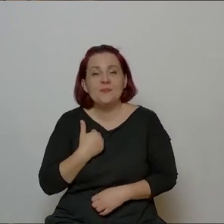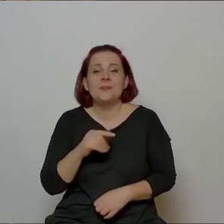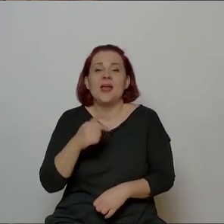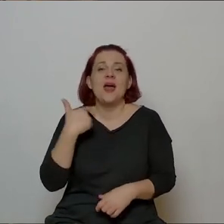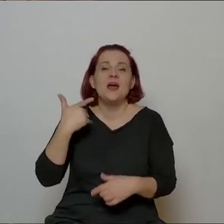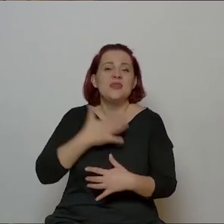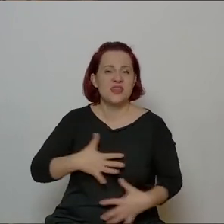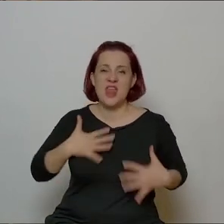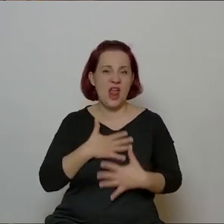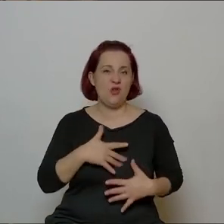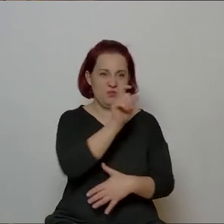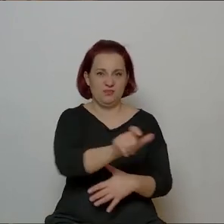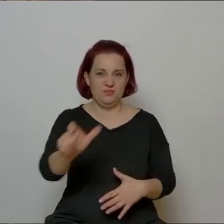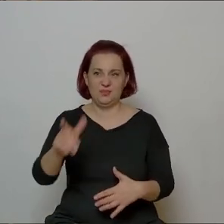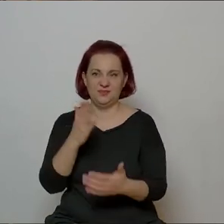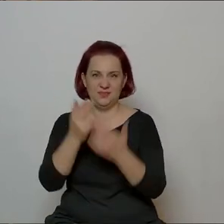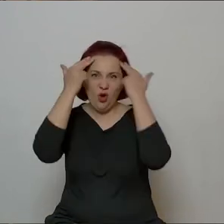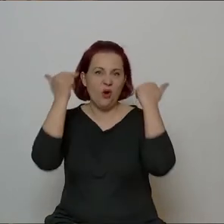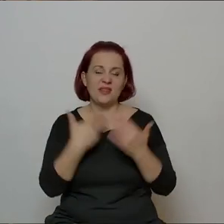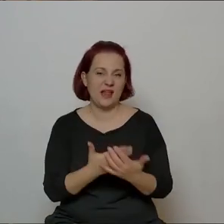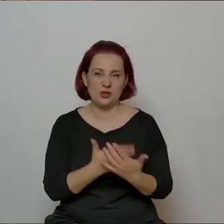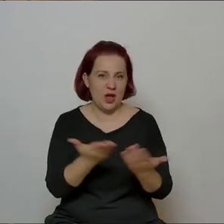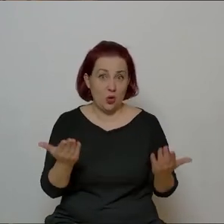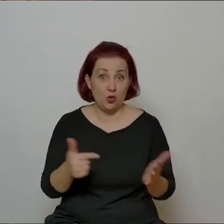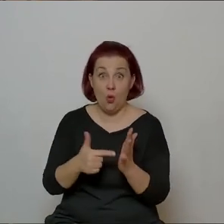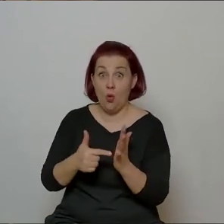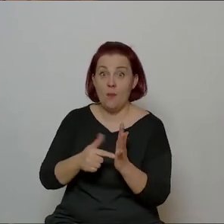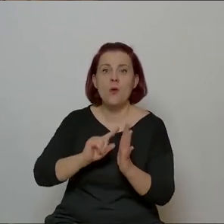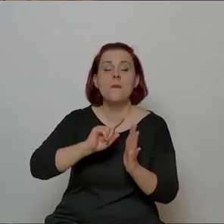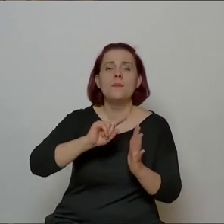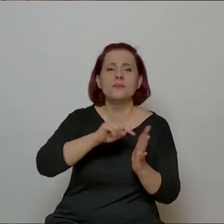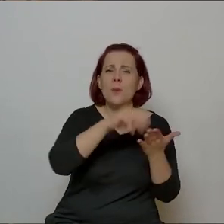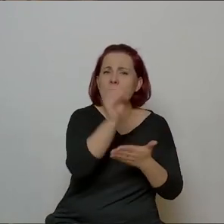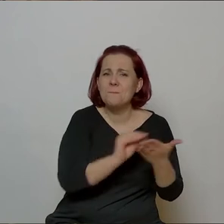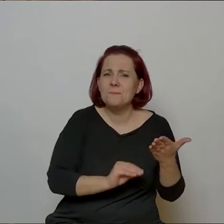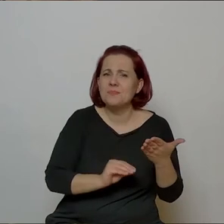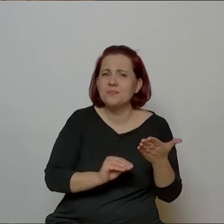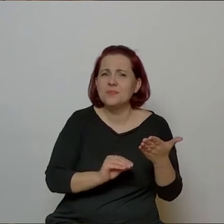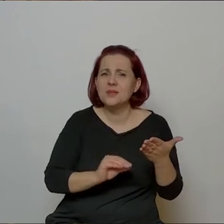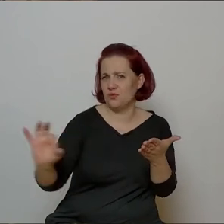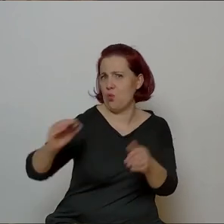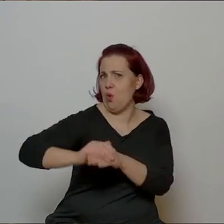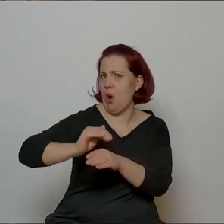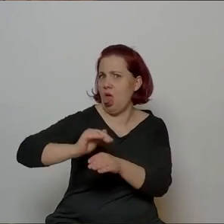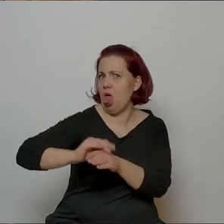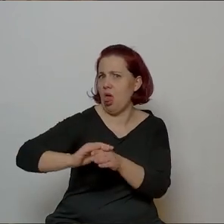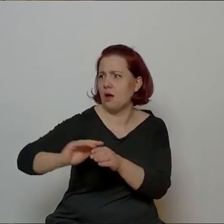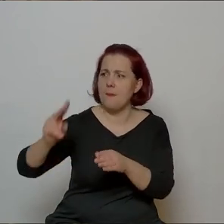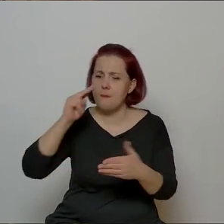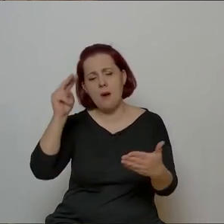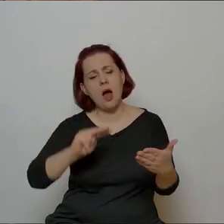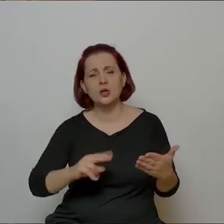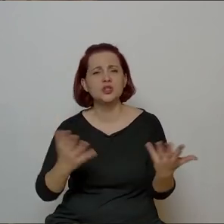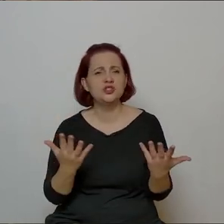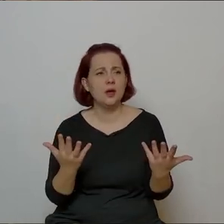nie lubiano. To już przy Wandzie wyszło. Jak tę pierwszą napisał, mu kolega, to oglądał w Rzymie,